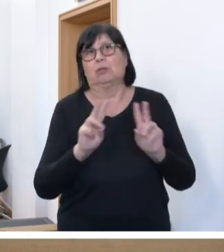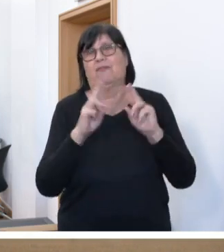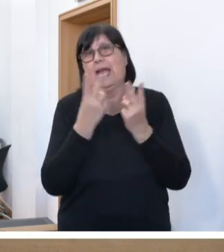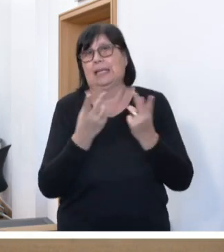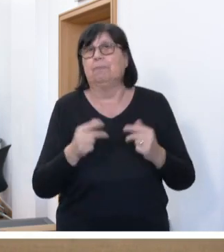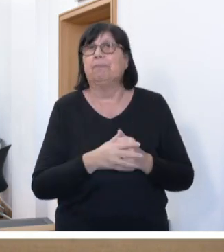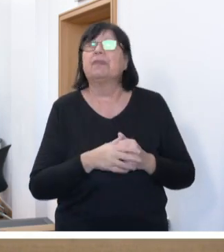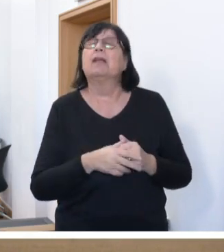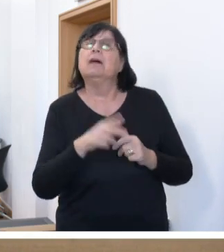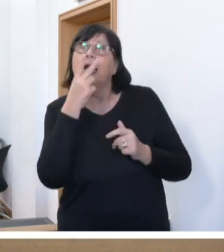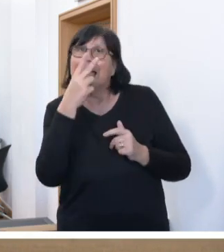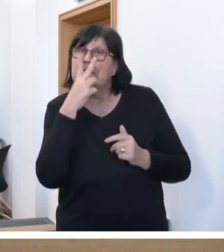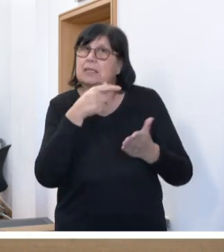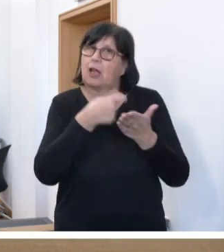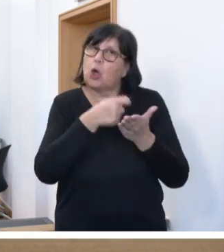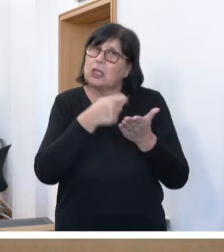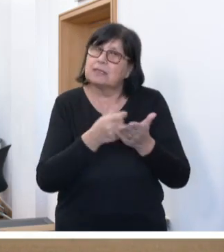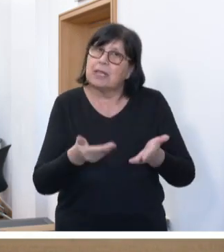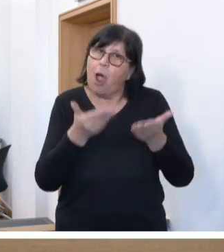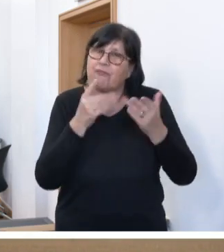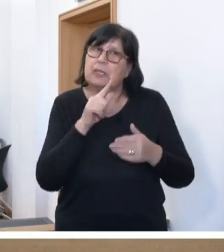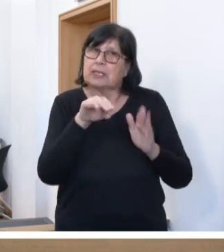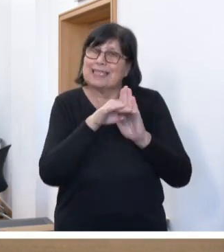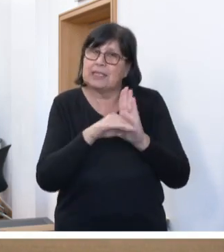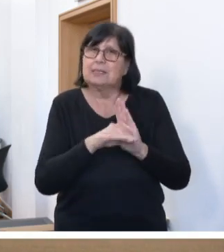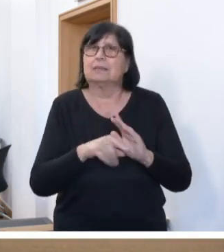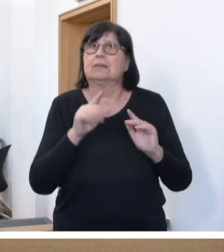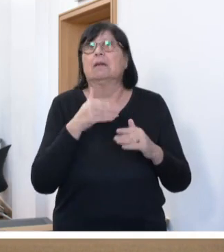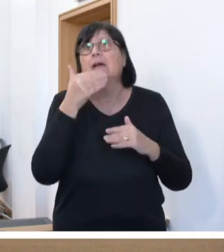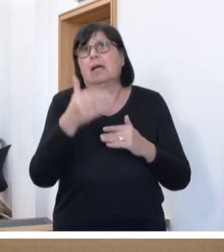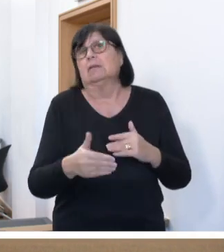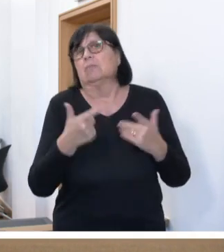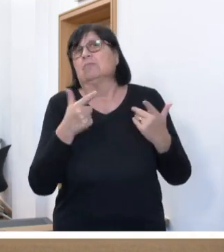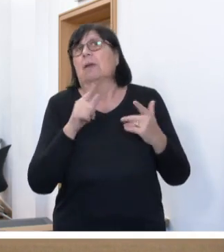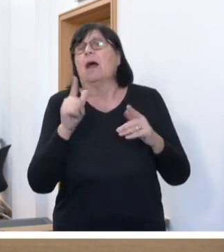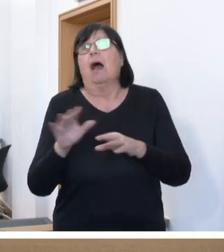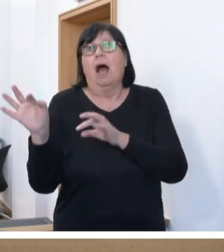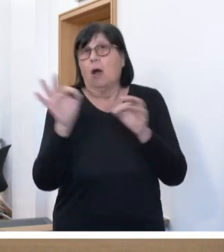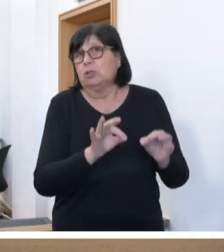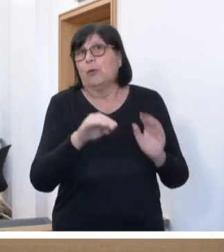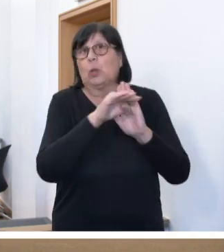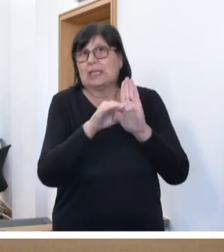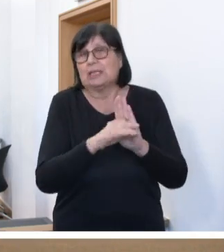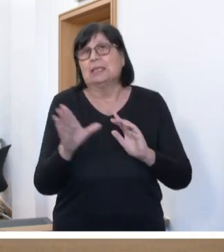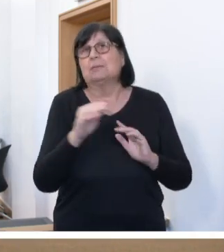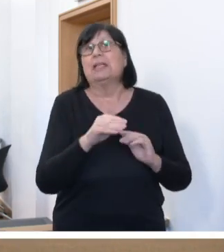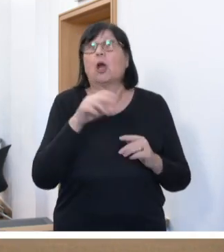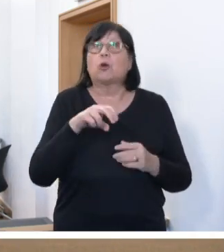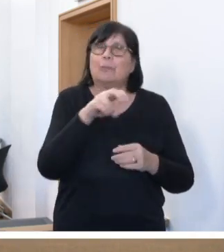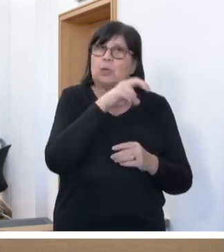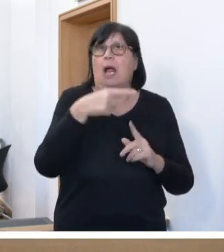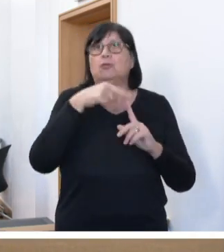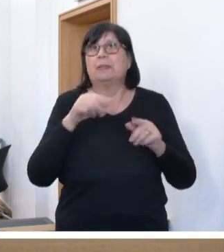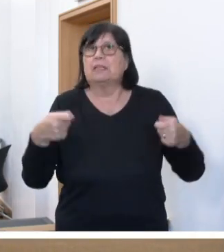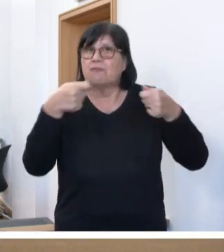Hinsichtlich des Kostenaufwands für dieses Gesetz ist nach dem Konnexitätsausführungsgesetz mit den kommunalen Spitzenverbänden